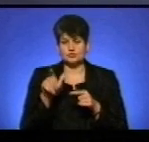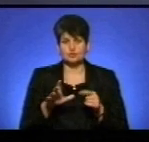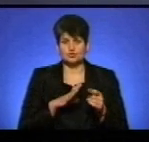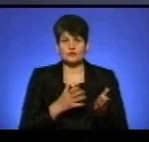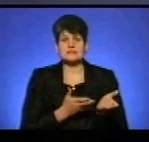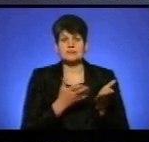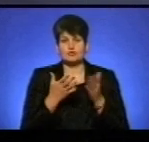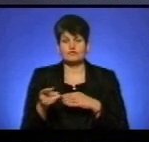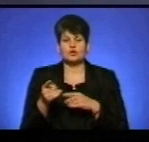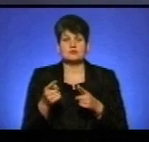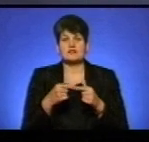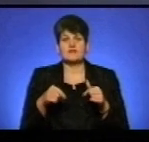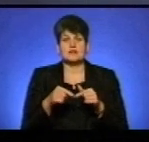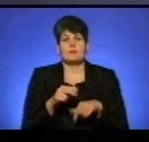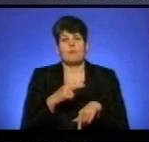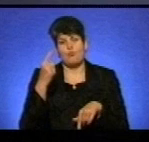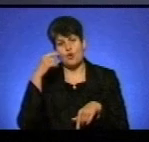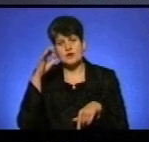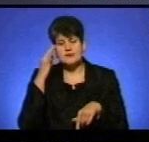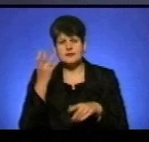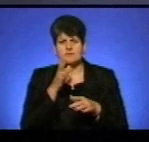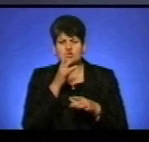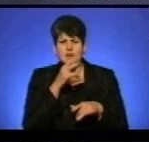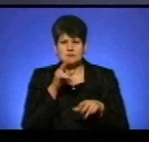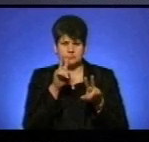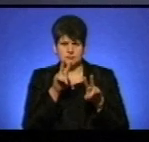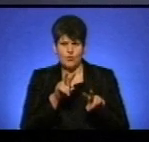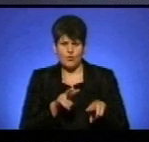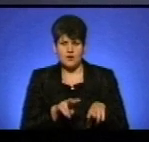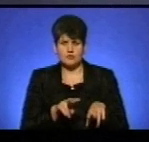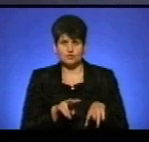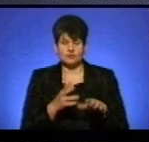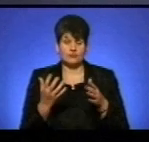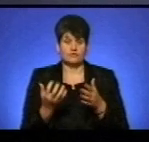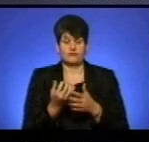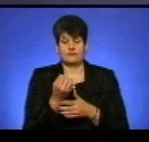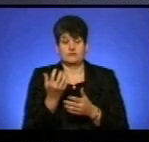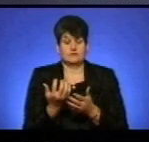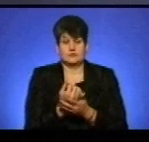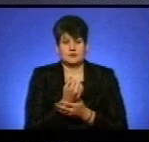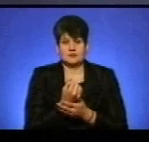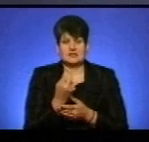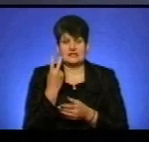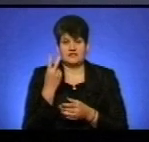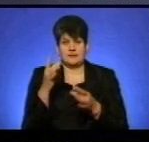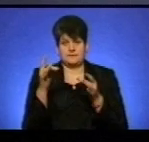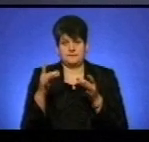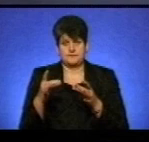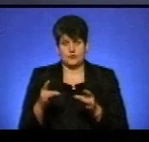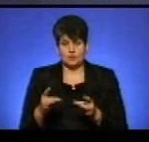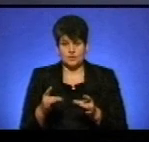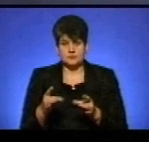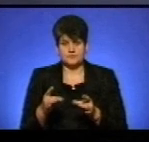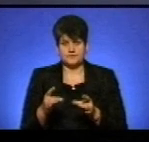запрошено в тернопільський відділ поліції, де під час поверхневого огляду виявлено два політелевної кульки